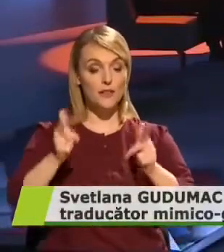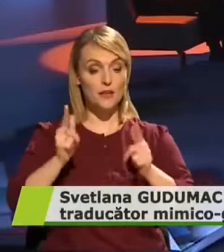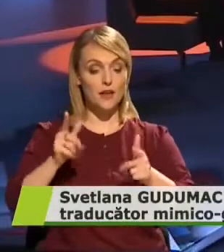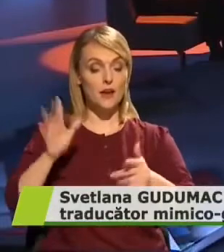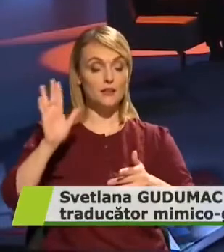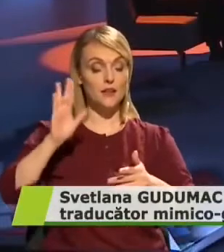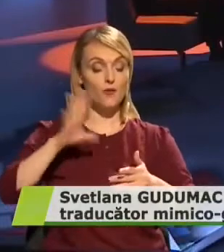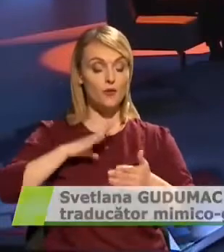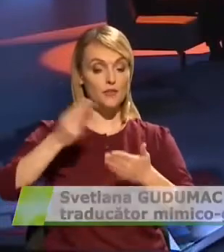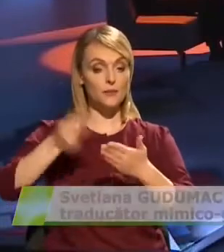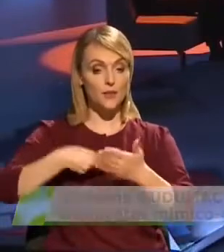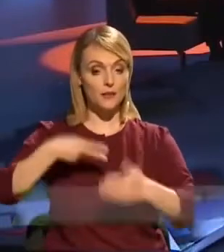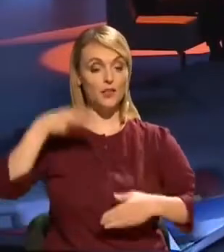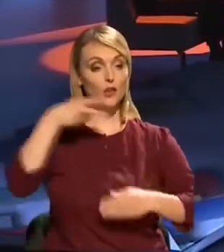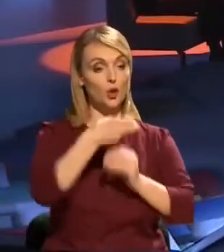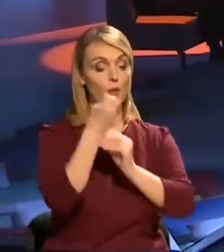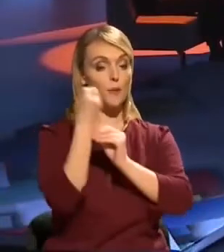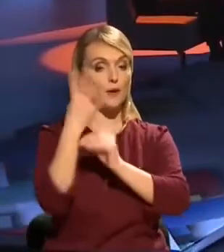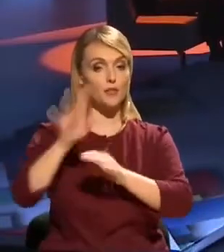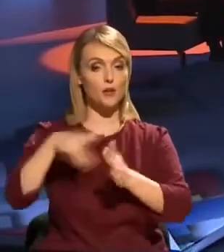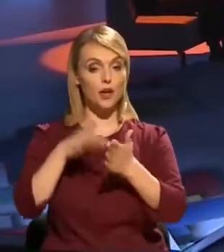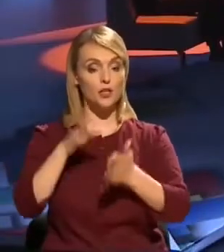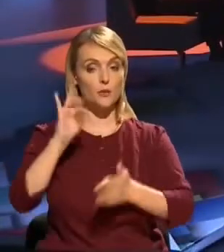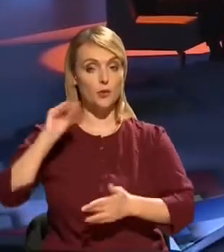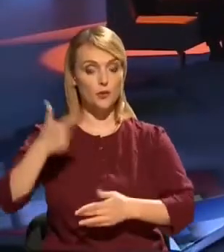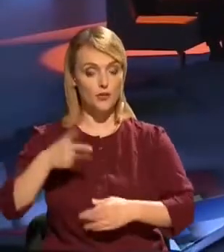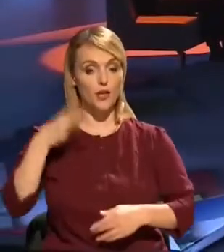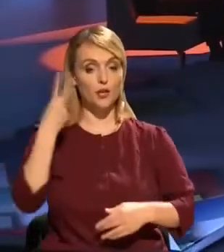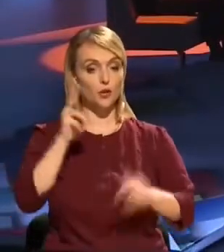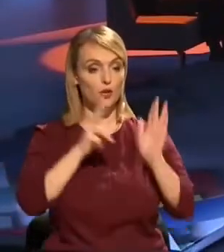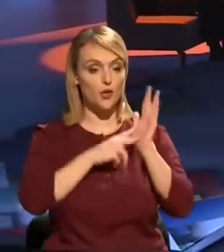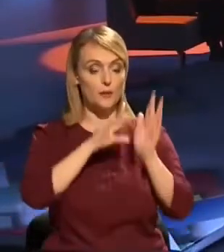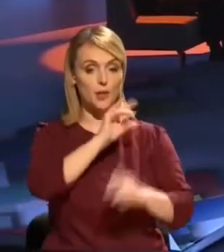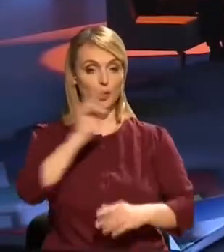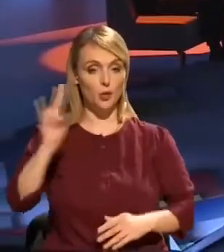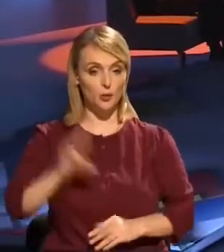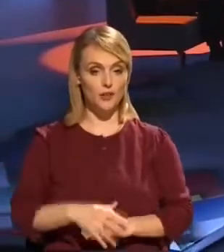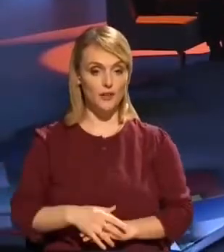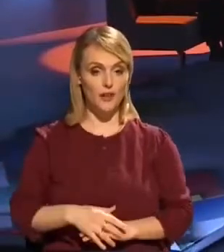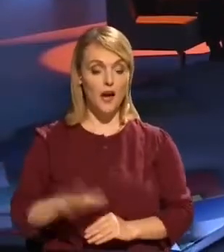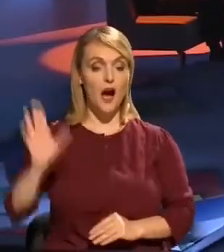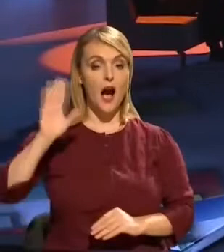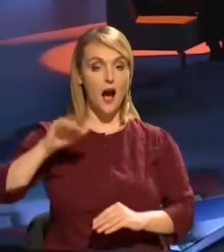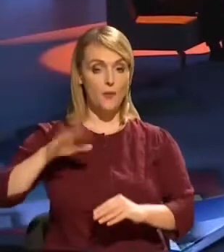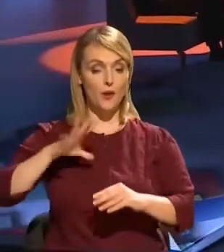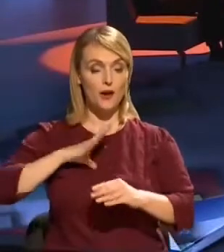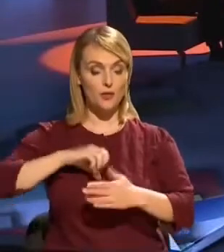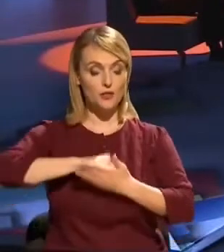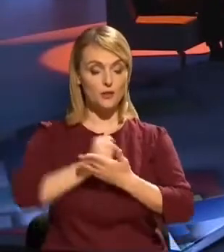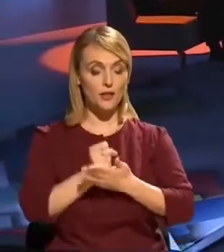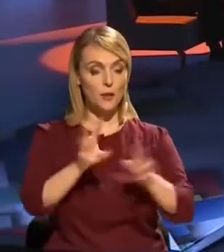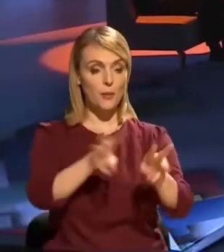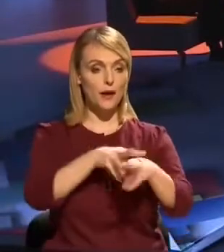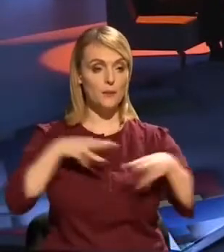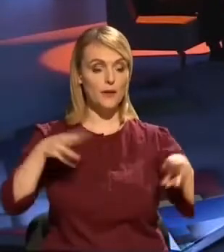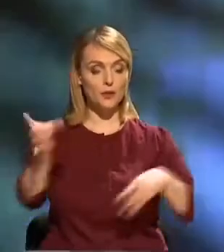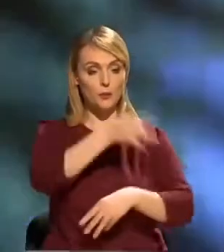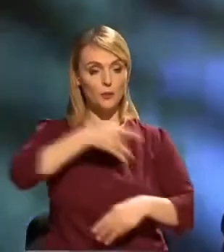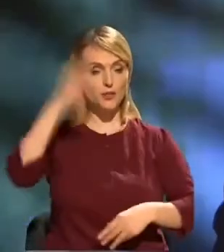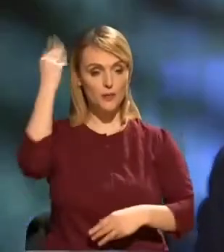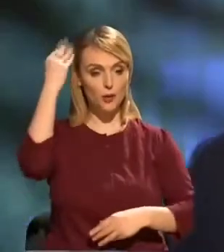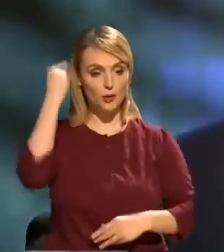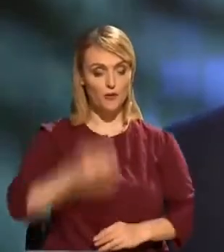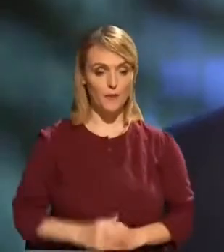la Bruxelles în 2014-27 iunie, ulterior ratificat de către Parlamentul Republicii Moldova.